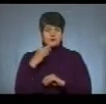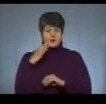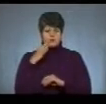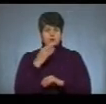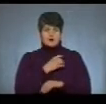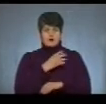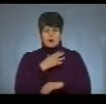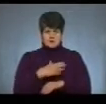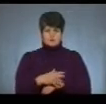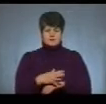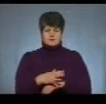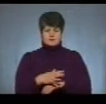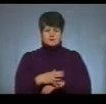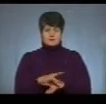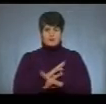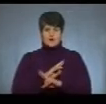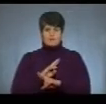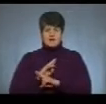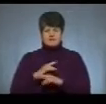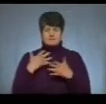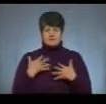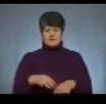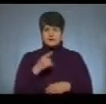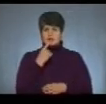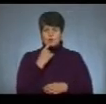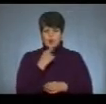померло від втрати крові.